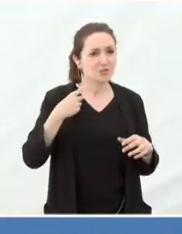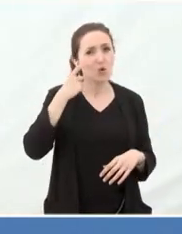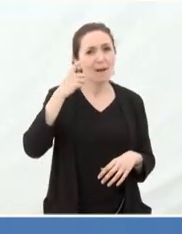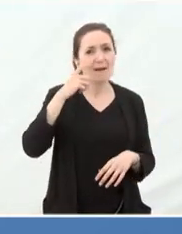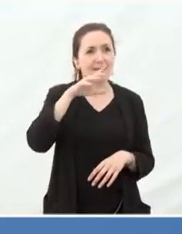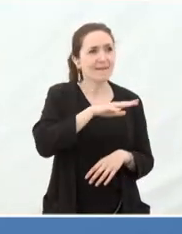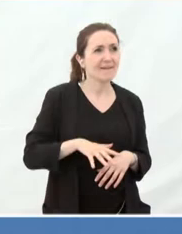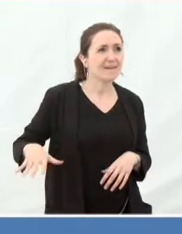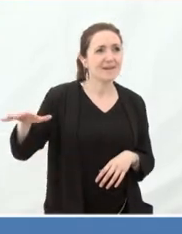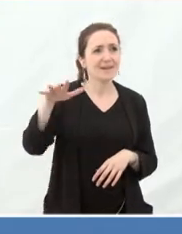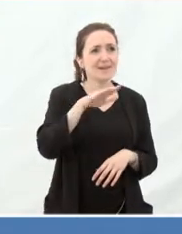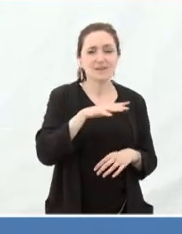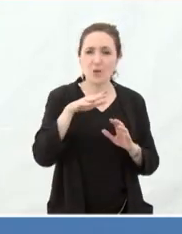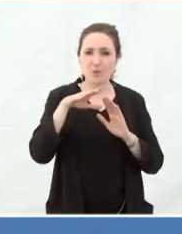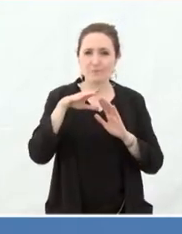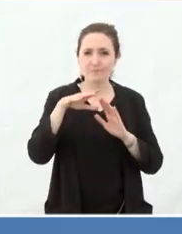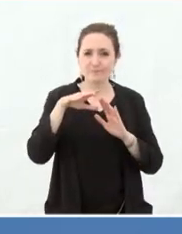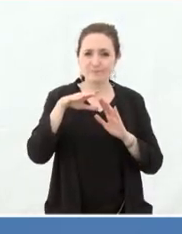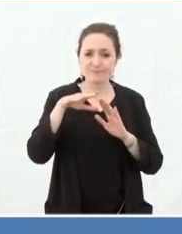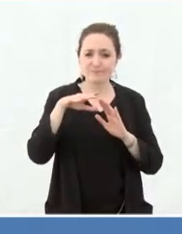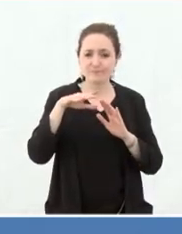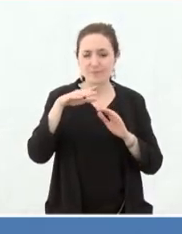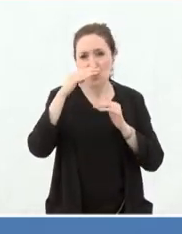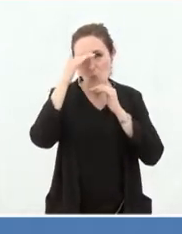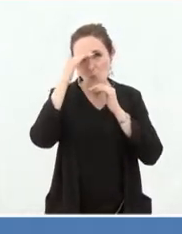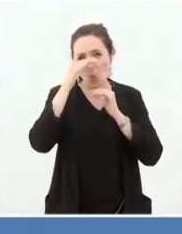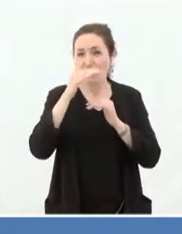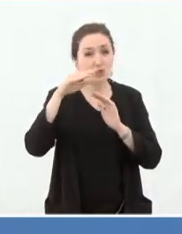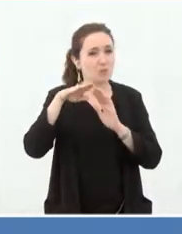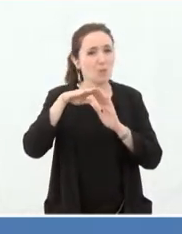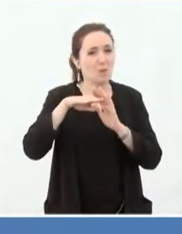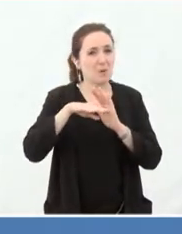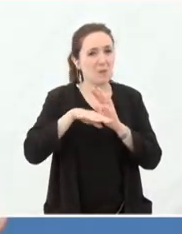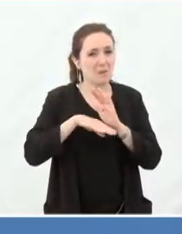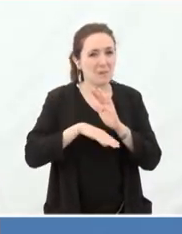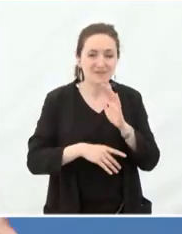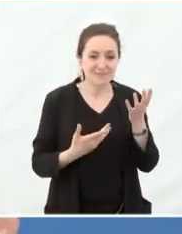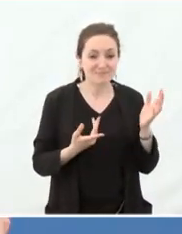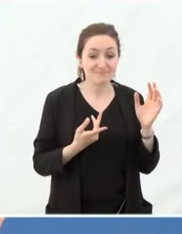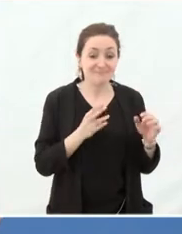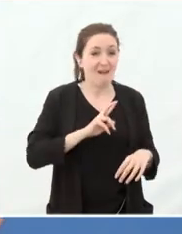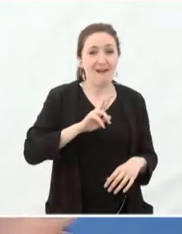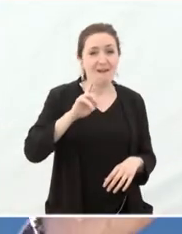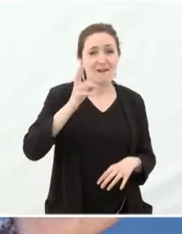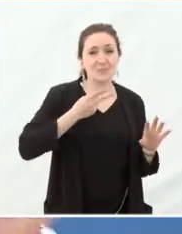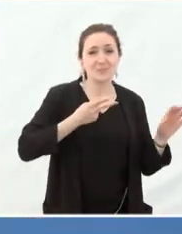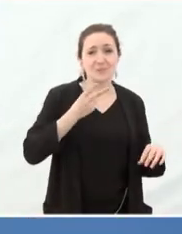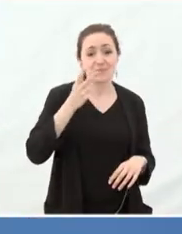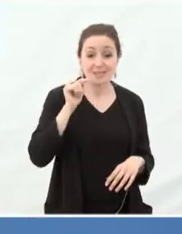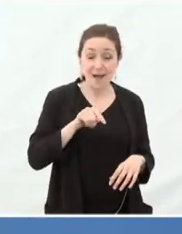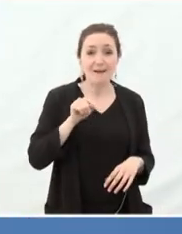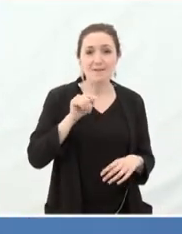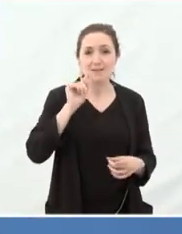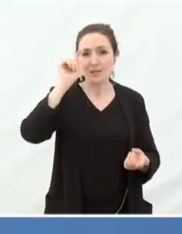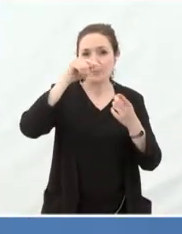on a de moins en moins de confiance. Je vois que la confiance est devenue une denrée de plus en plus rare, et que c'est un enjeu. Je